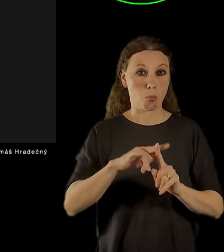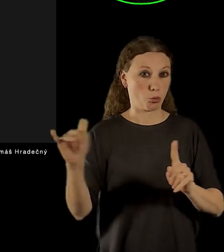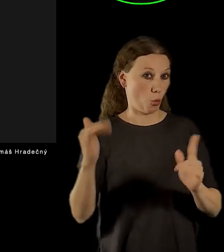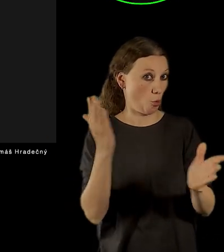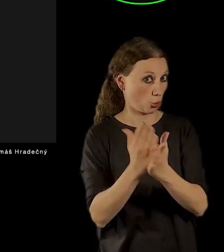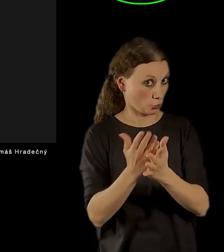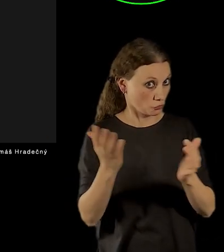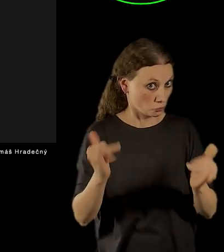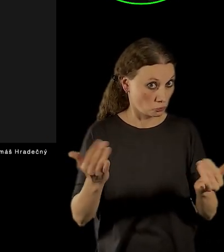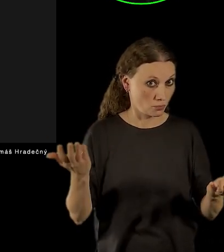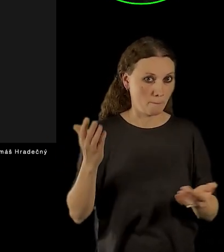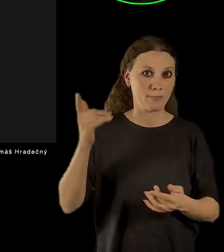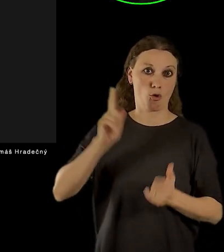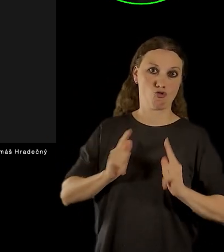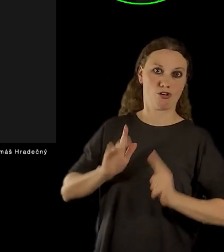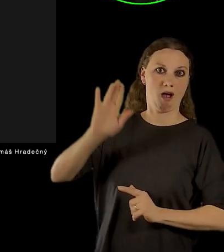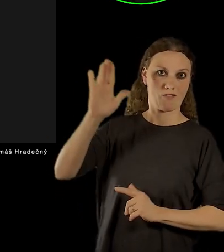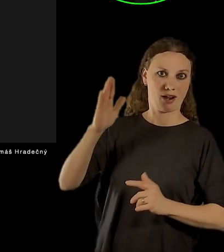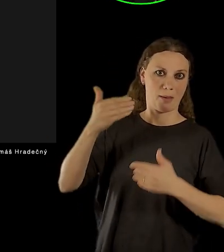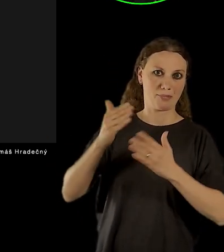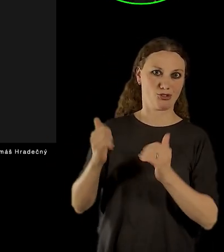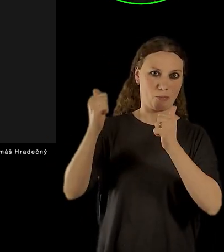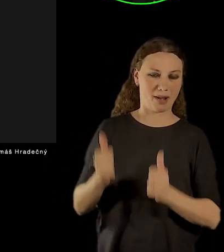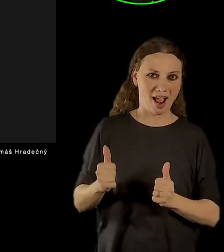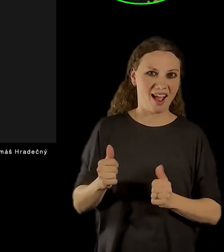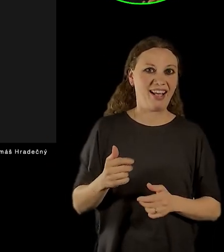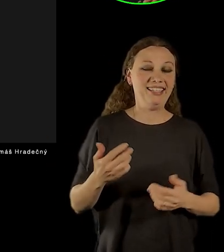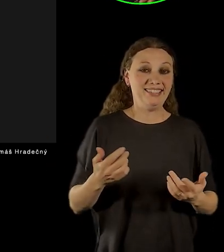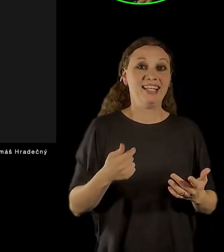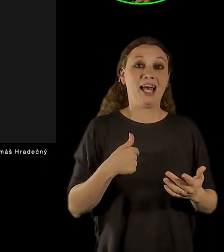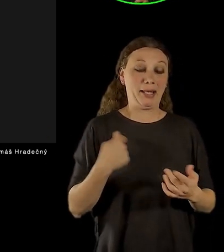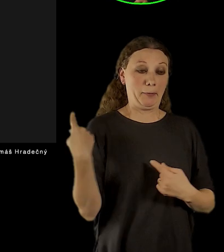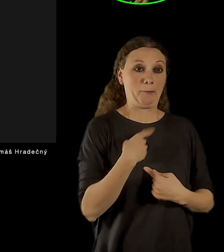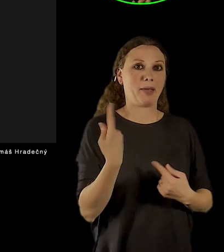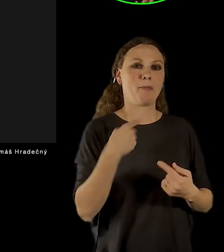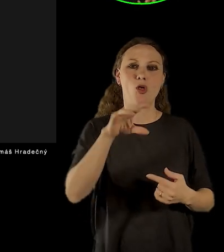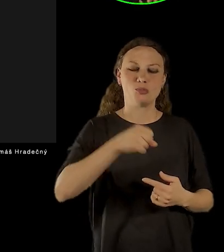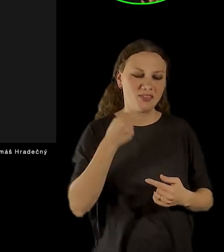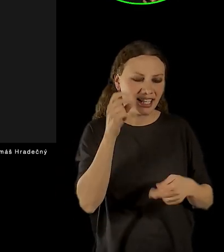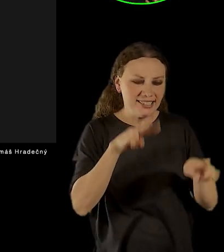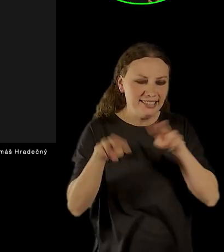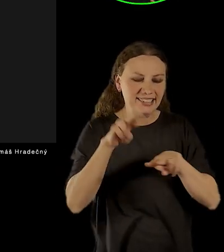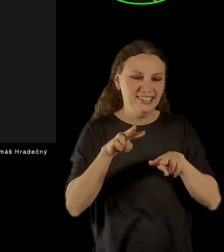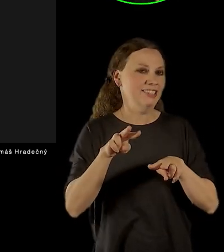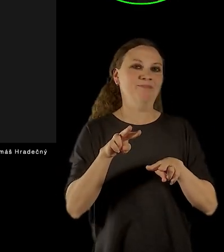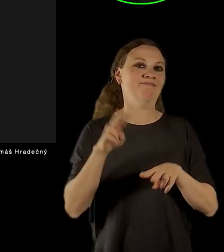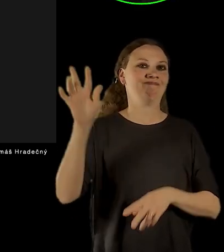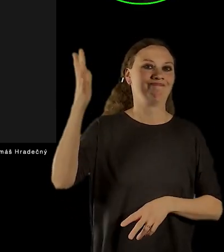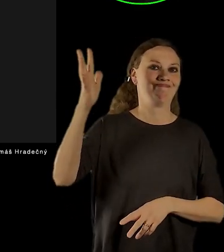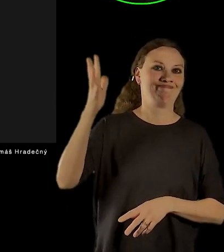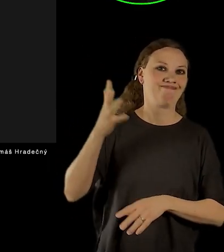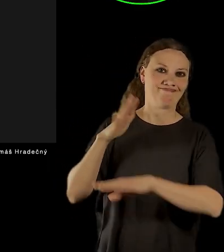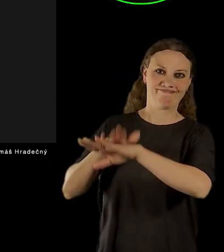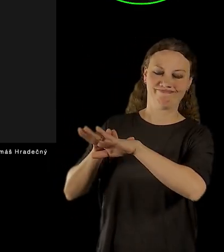muzeum. Takže my jsme museli nejdřív říct, že tak to není, protože ten dům